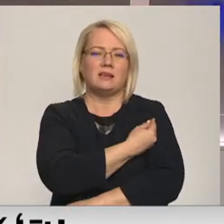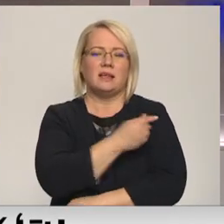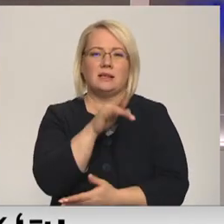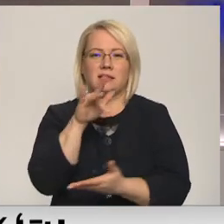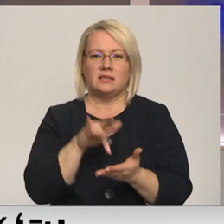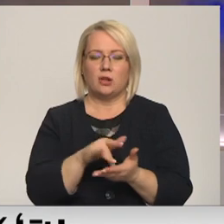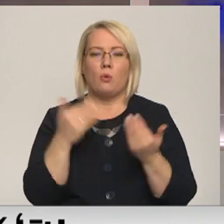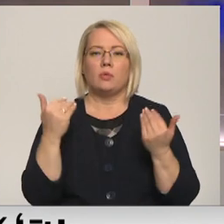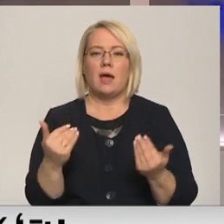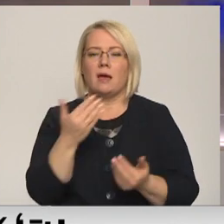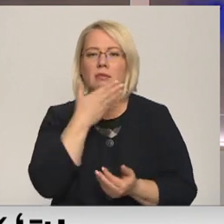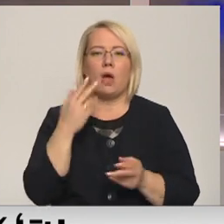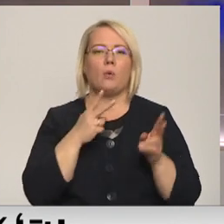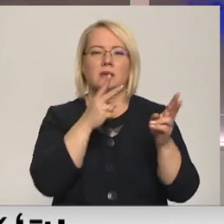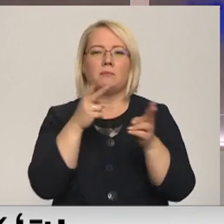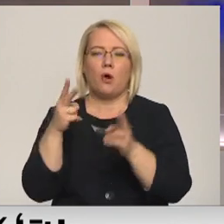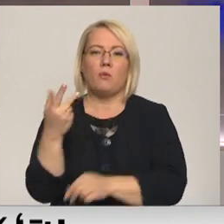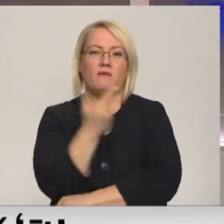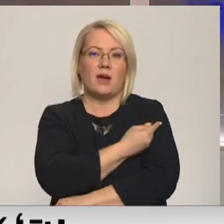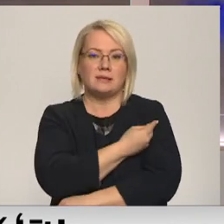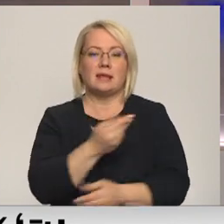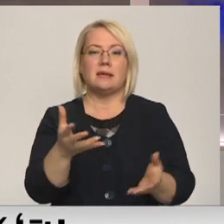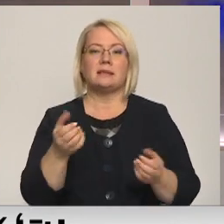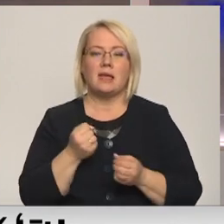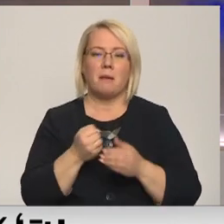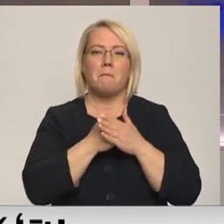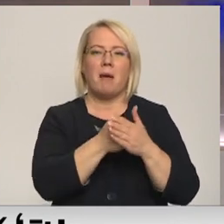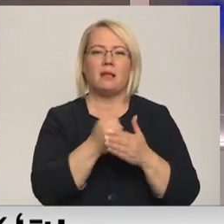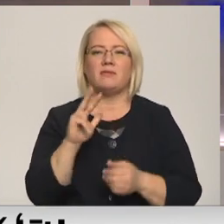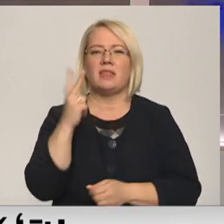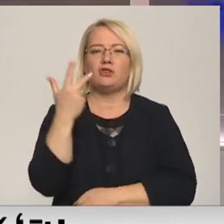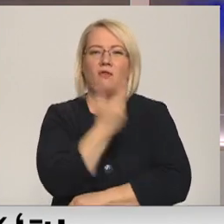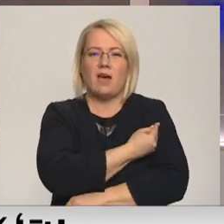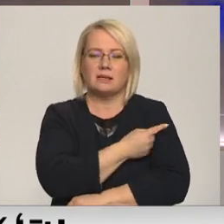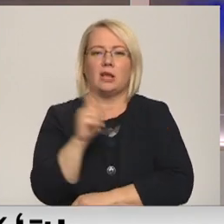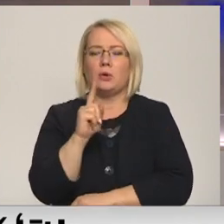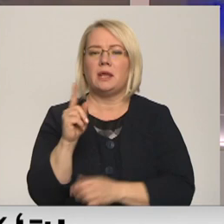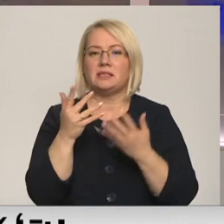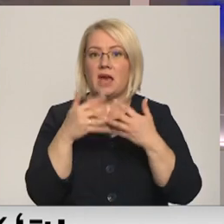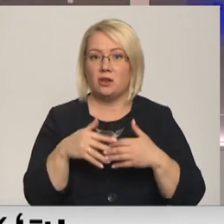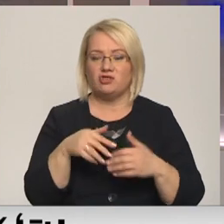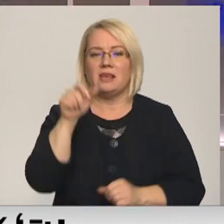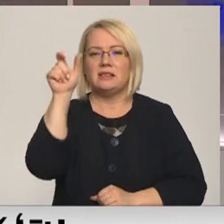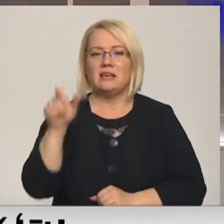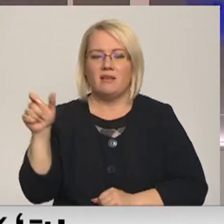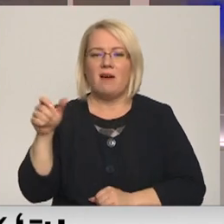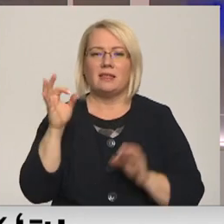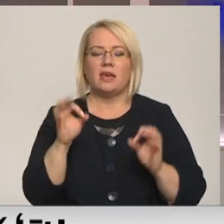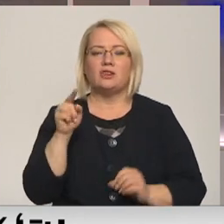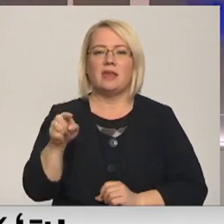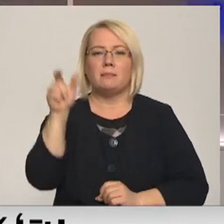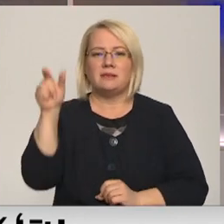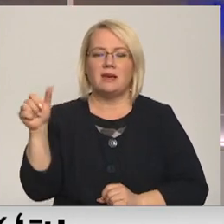pašlaik nenotiek ar izbraukumu vakcinācijas, saņemt balstu vakcīnu esot visai sarežģīti, īpaši cilvēkiem, kuri nevar vakcināciju